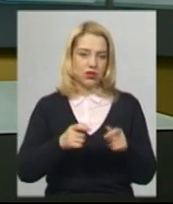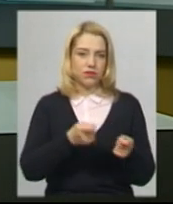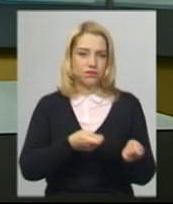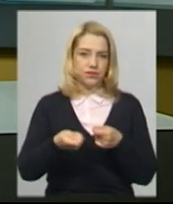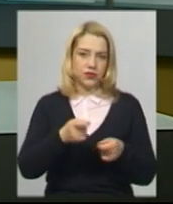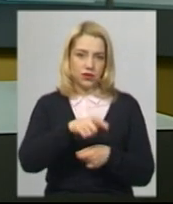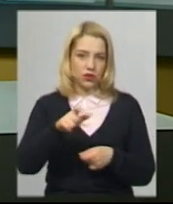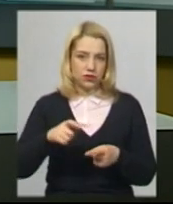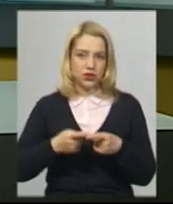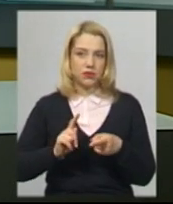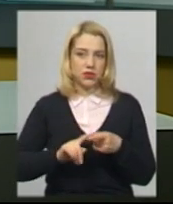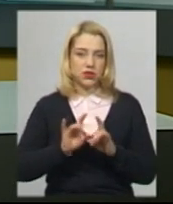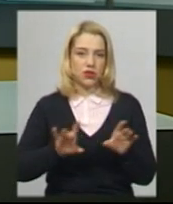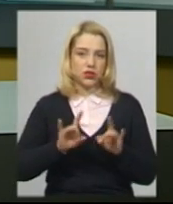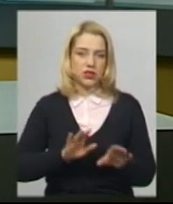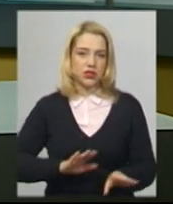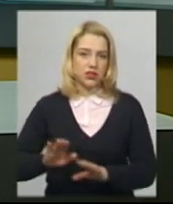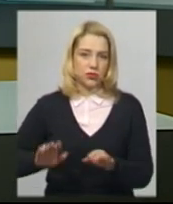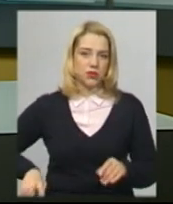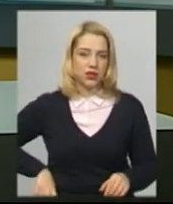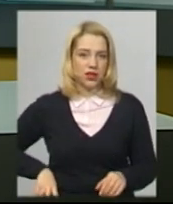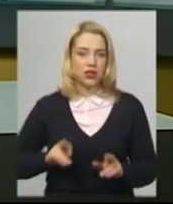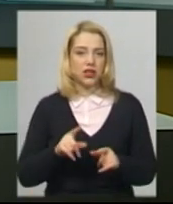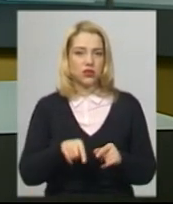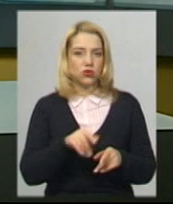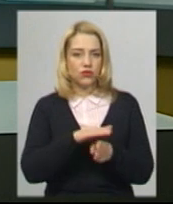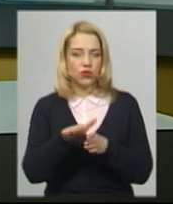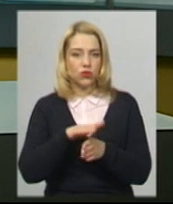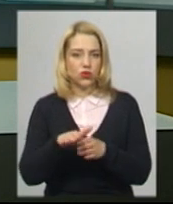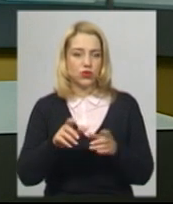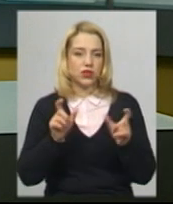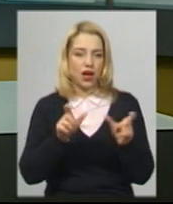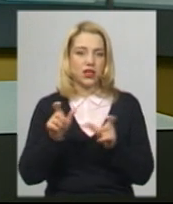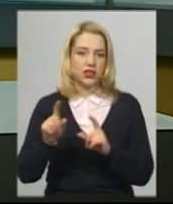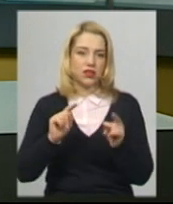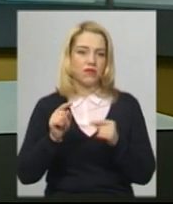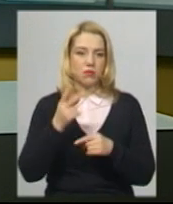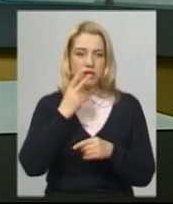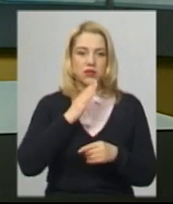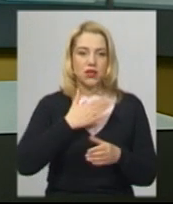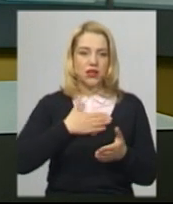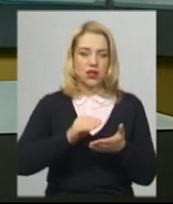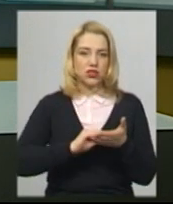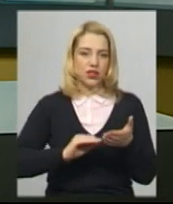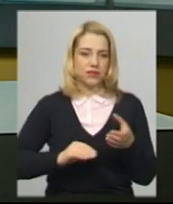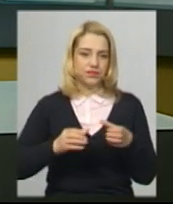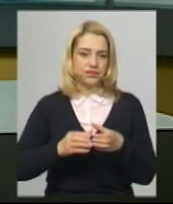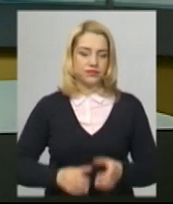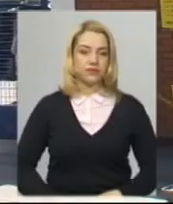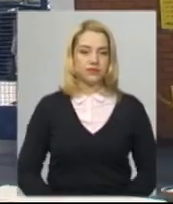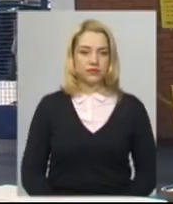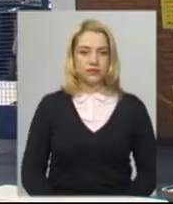заступник директора ринку Валерій Гунько. Як тут дотримуються карантинних вимог, бачила знімальна група Суспільного. Подробиці далі.